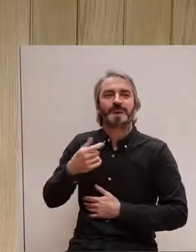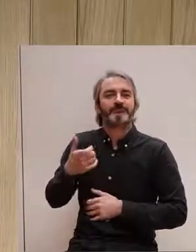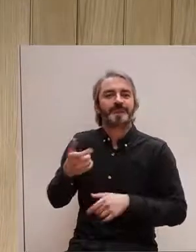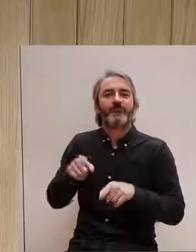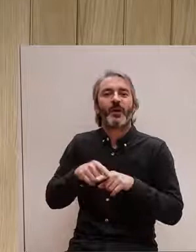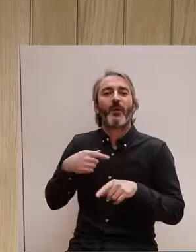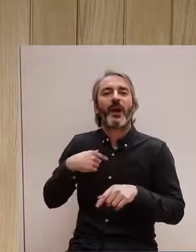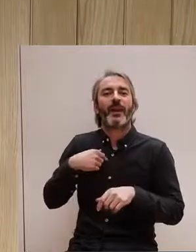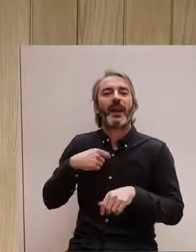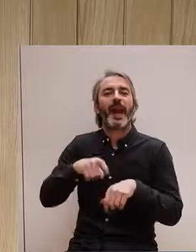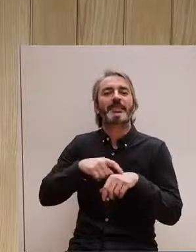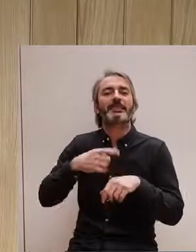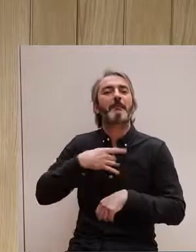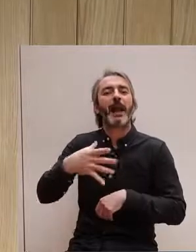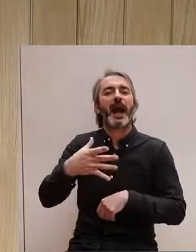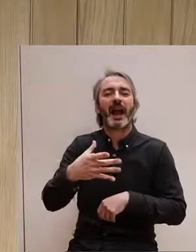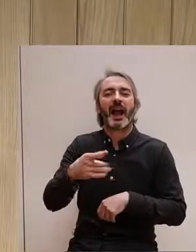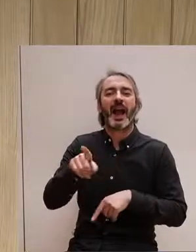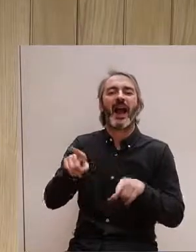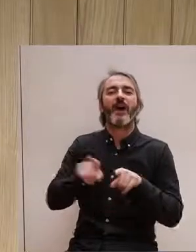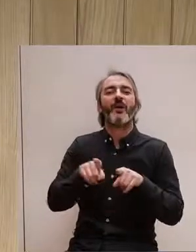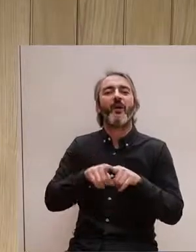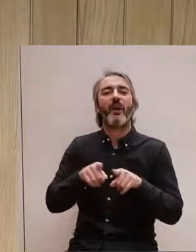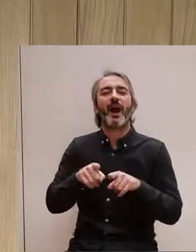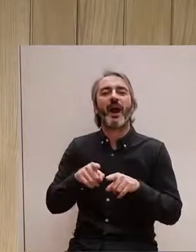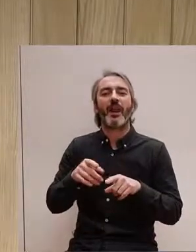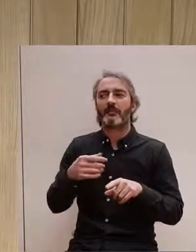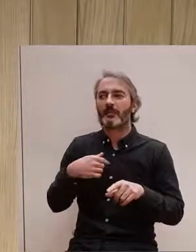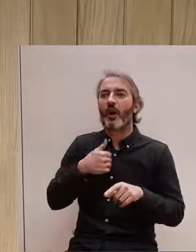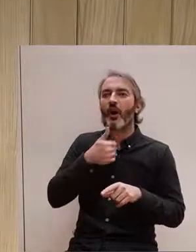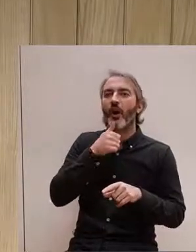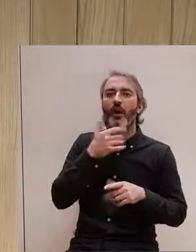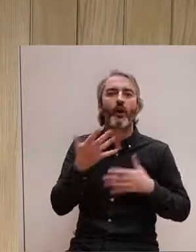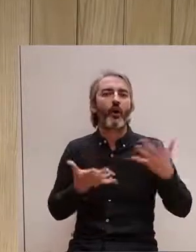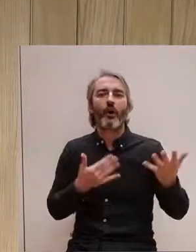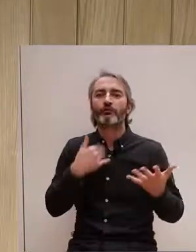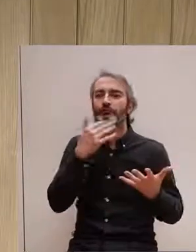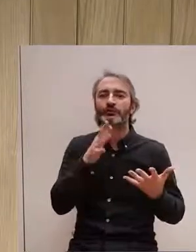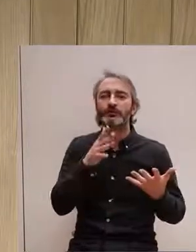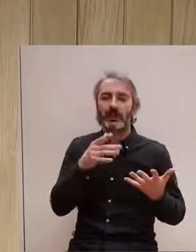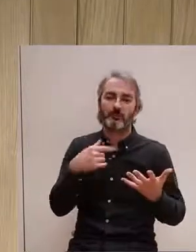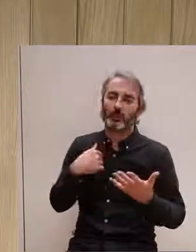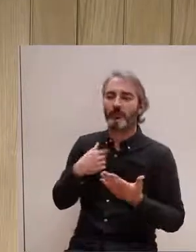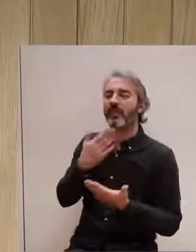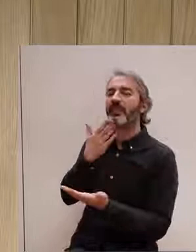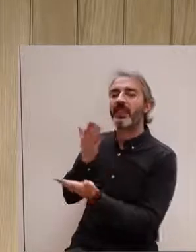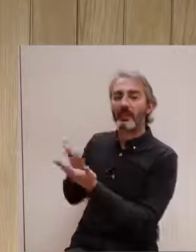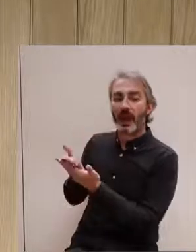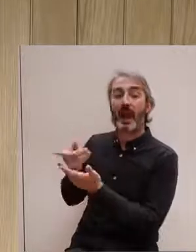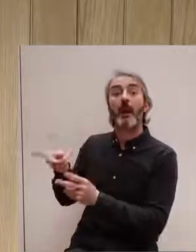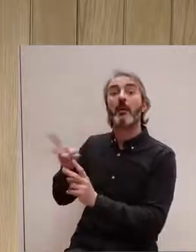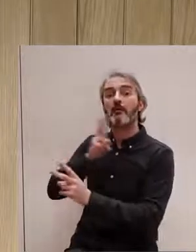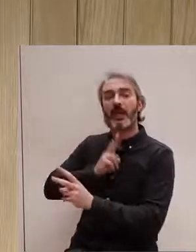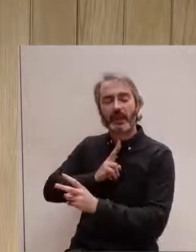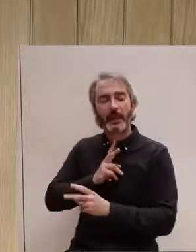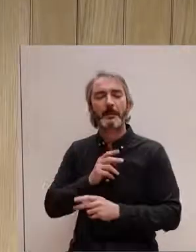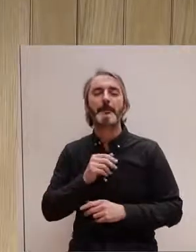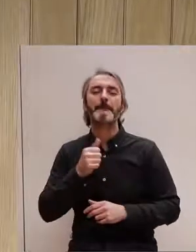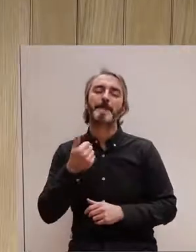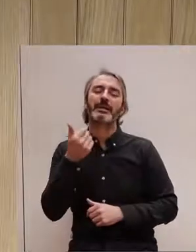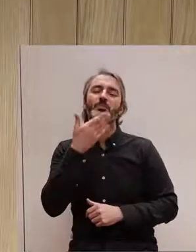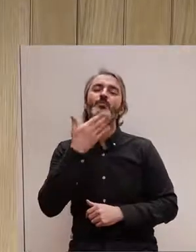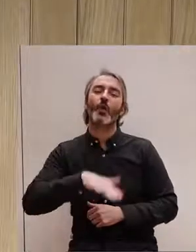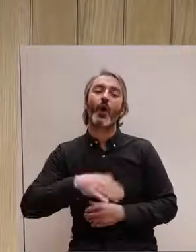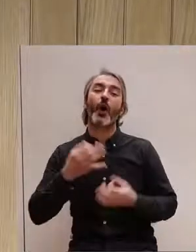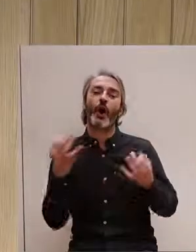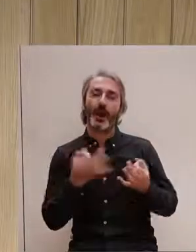que havíem de fer aquest discurs del col·lon quan els cossos. I els colors que ens van comentar que se sentien més representades